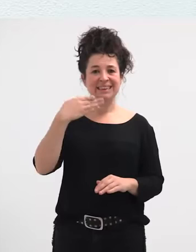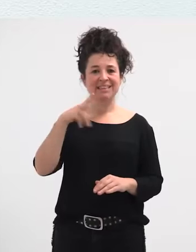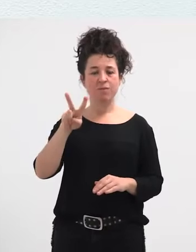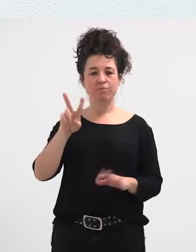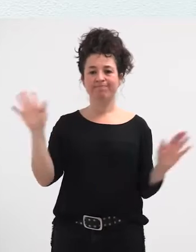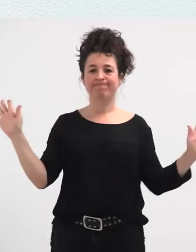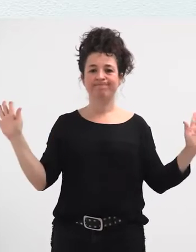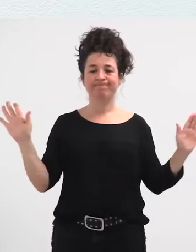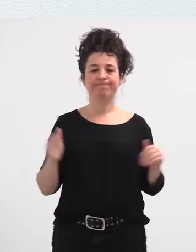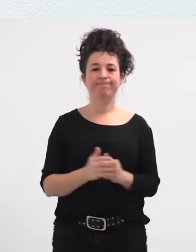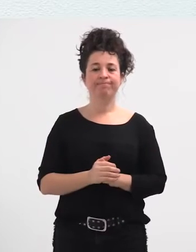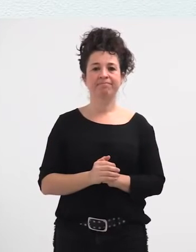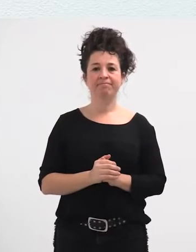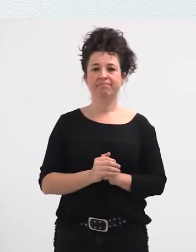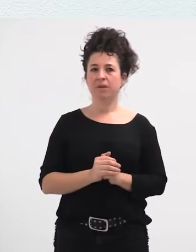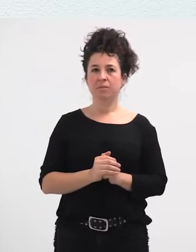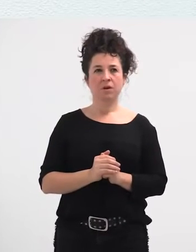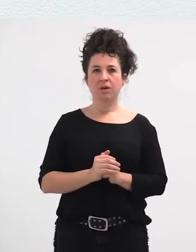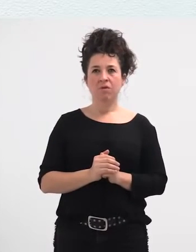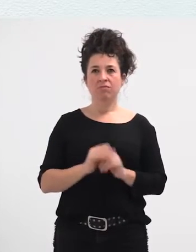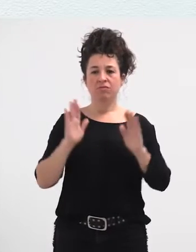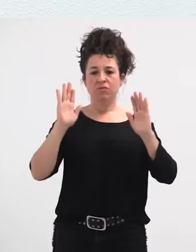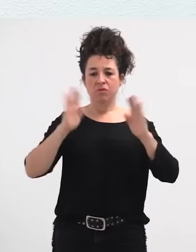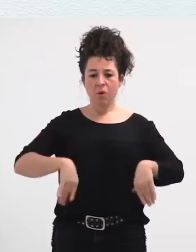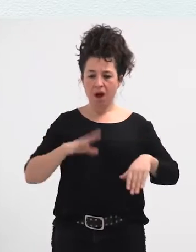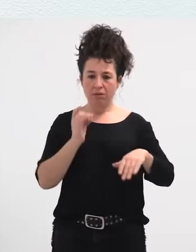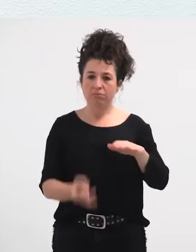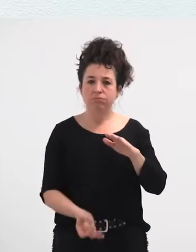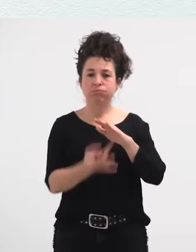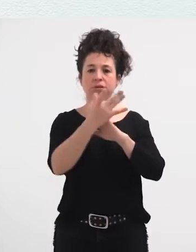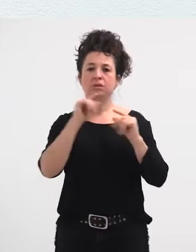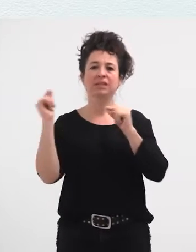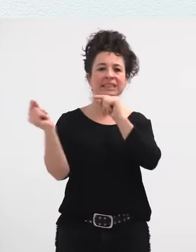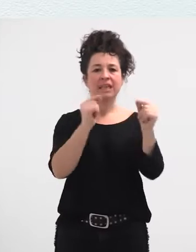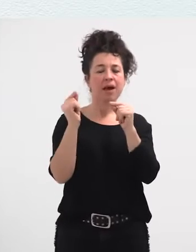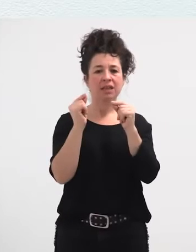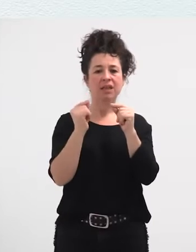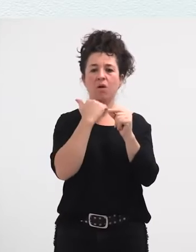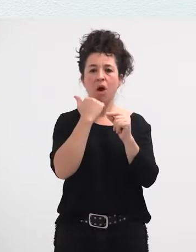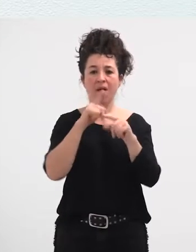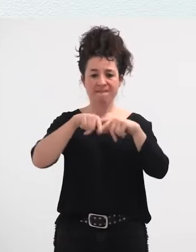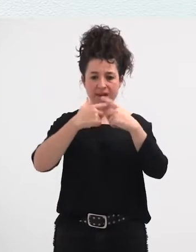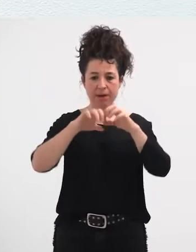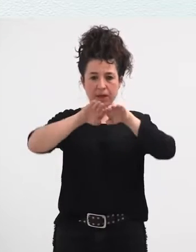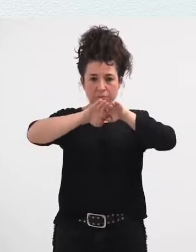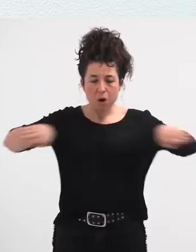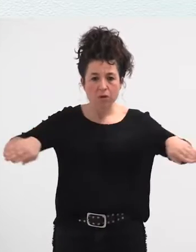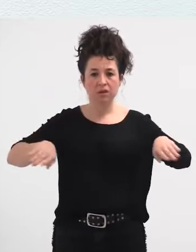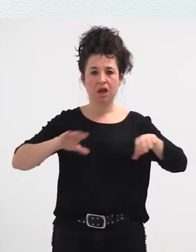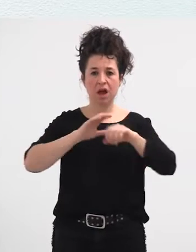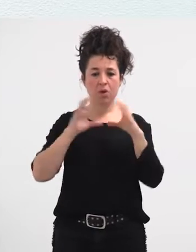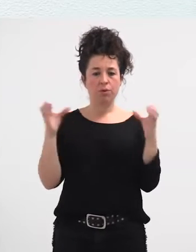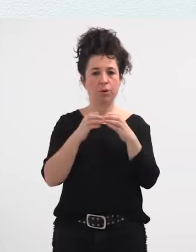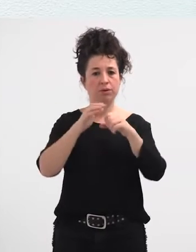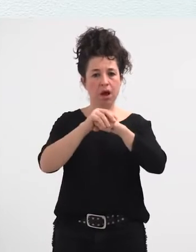Ez da fororik eraiki gaiari buruzitza egiteko. Familiak banatu dira, laguntaldeak banatu dira.